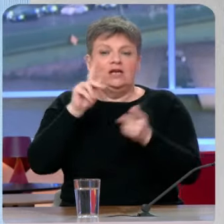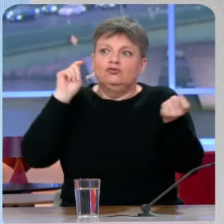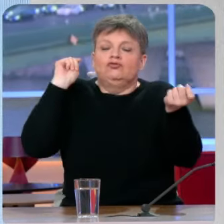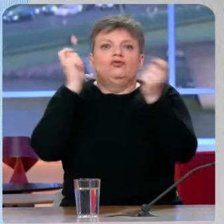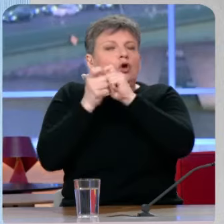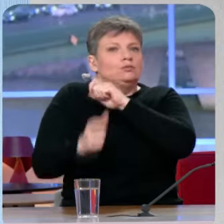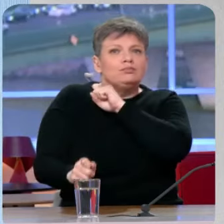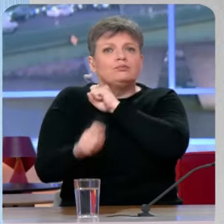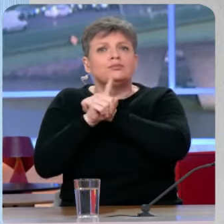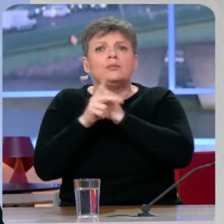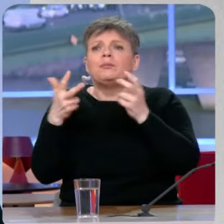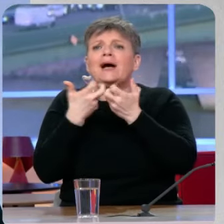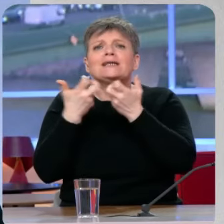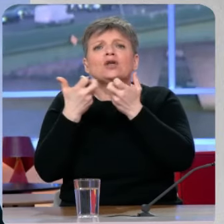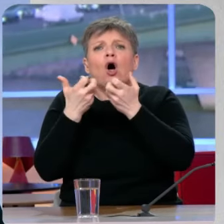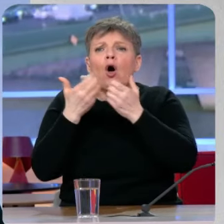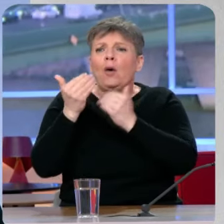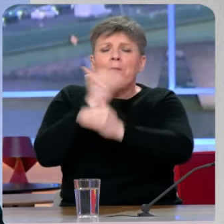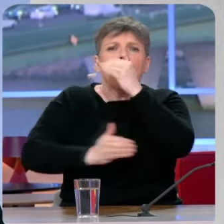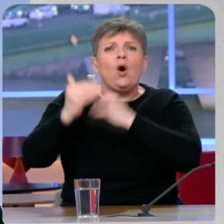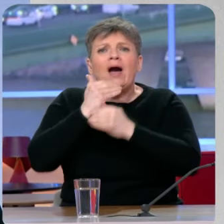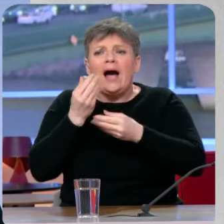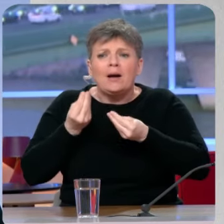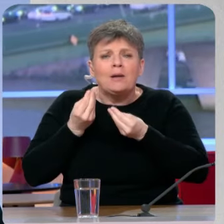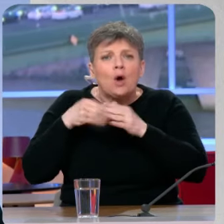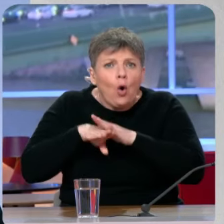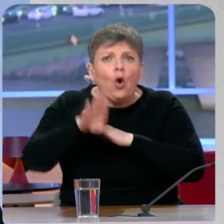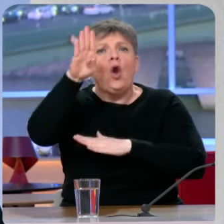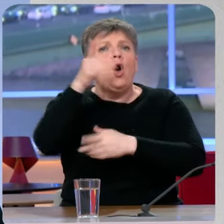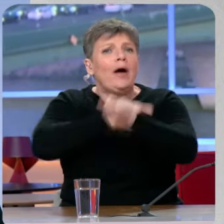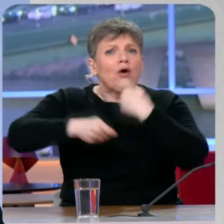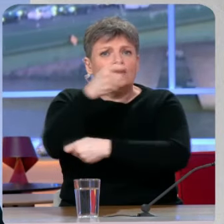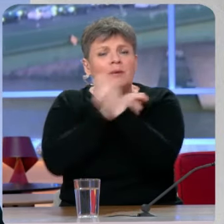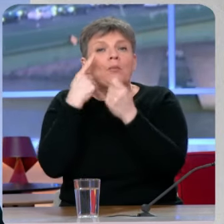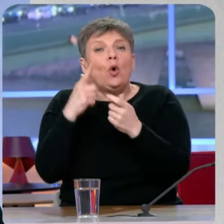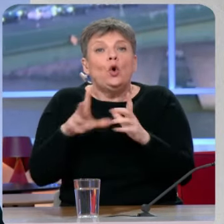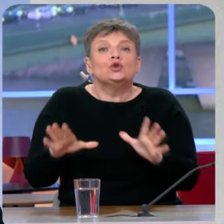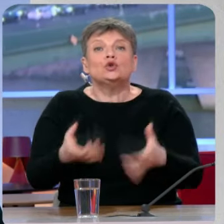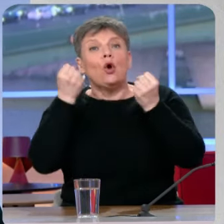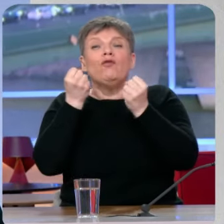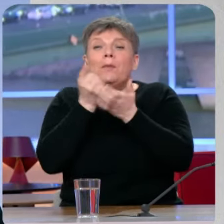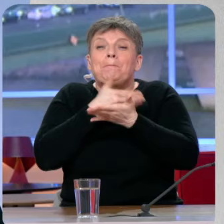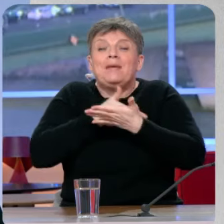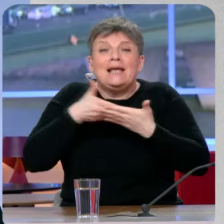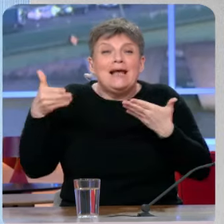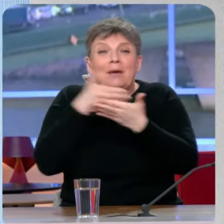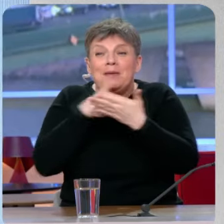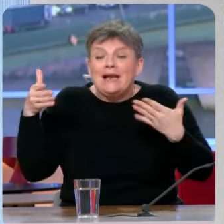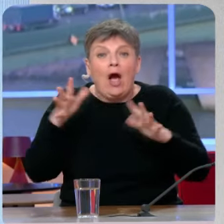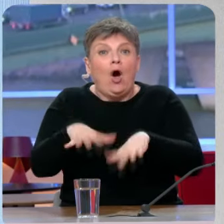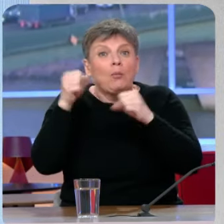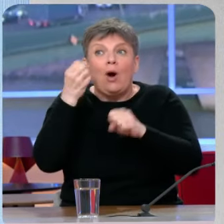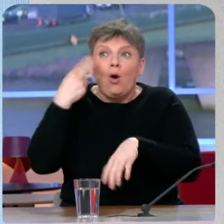plan de relance qui a sauvé des milliers, des milliers d'emplois et d'entreprises partout en Europe et en France, 750 milliards d'euros,